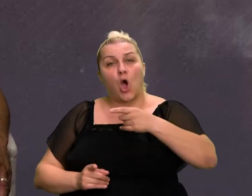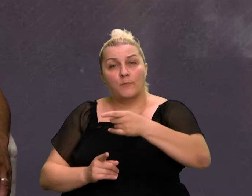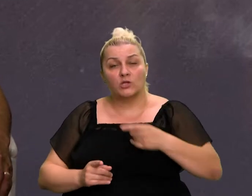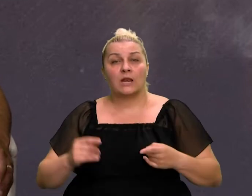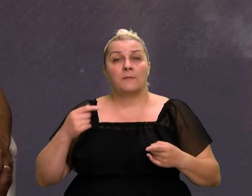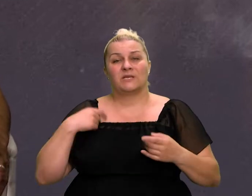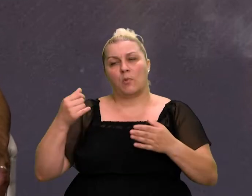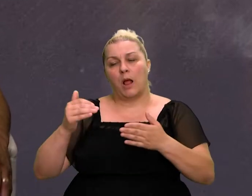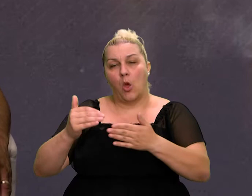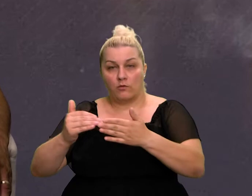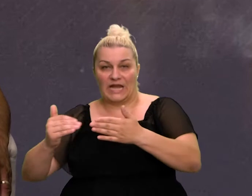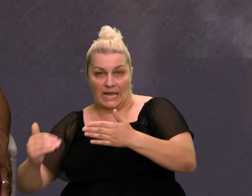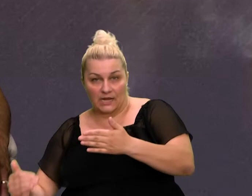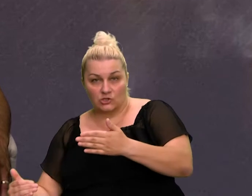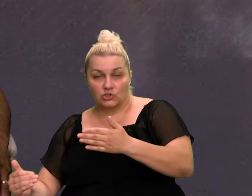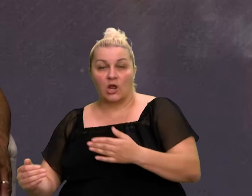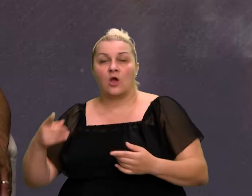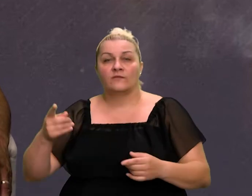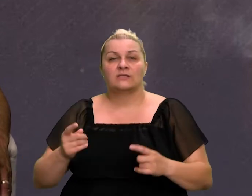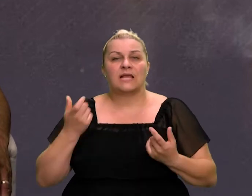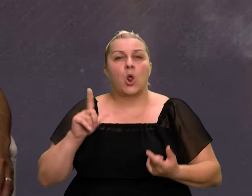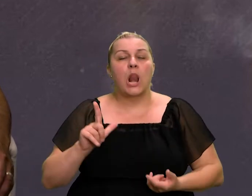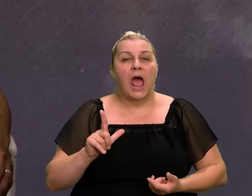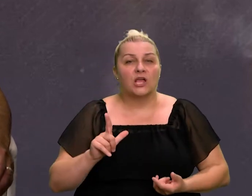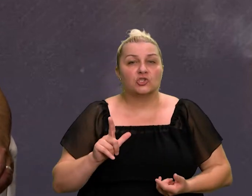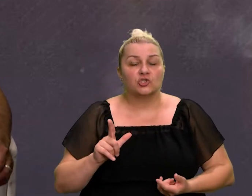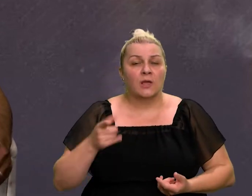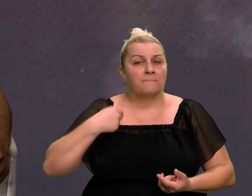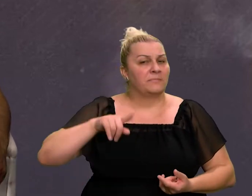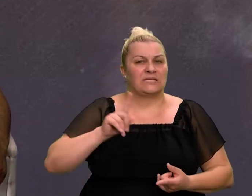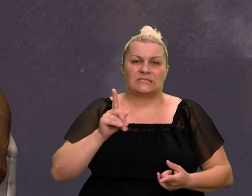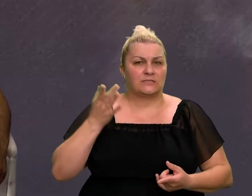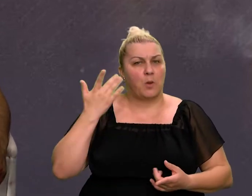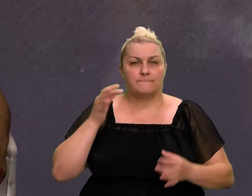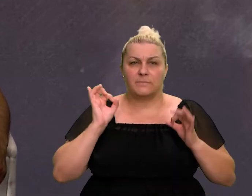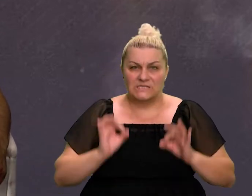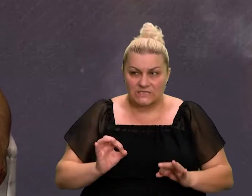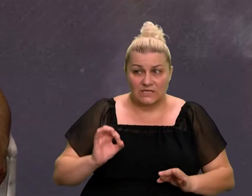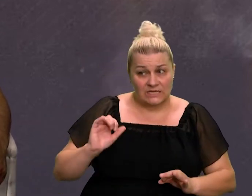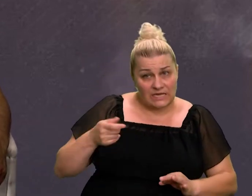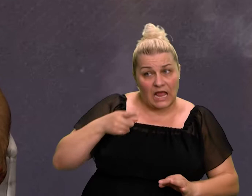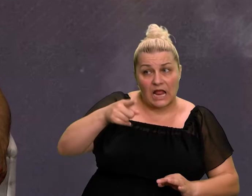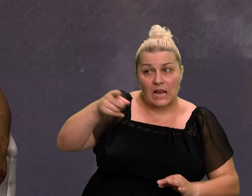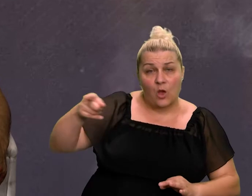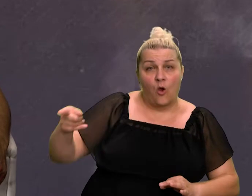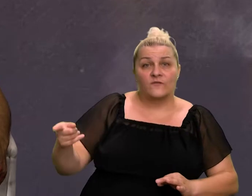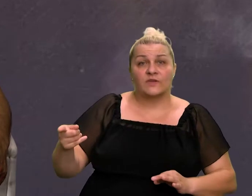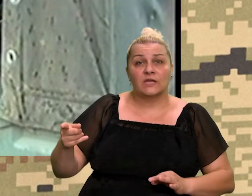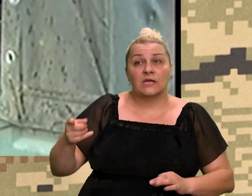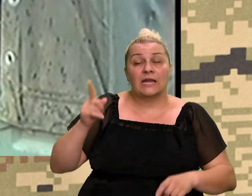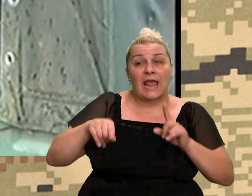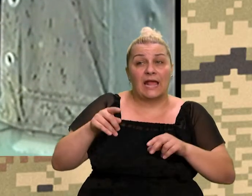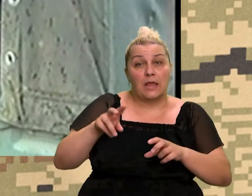niže i sad u selu Lajći nismo bili sigurni da li neko od ovih šta se povlače